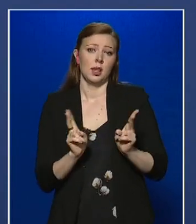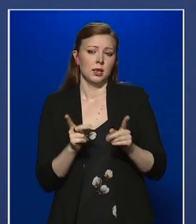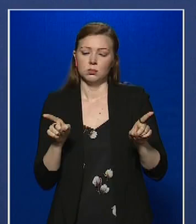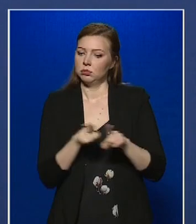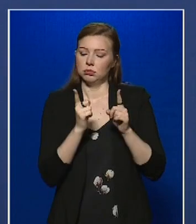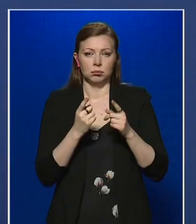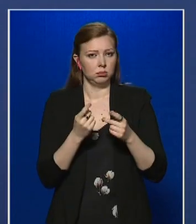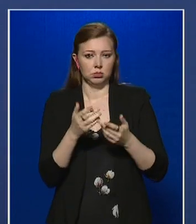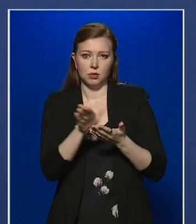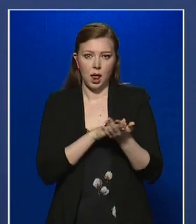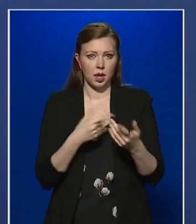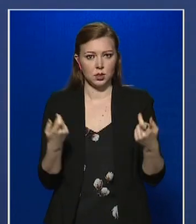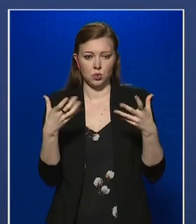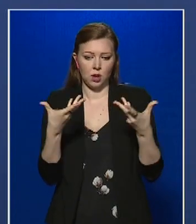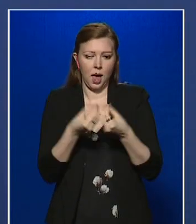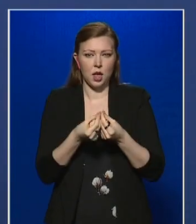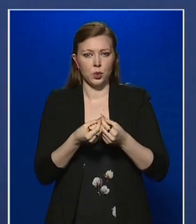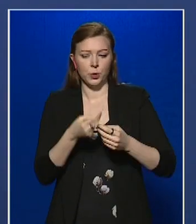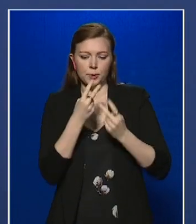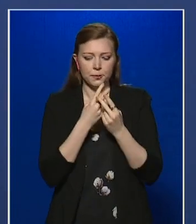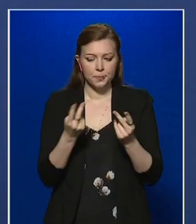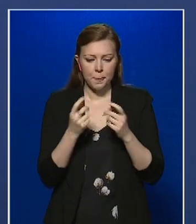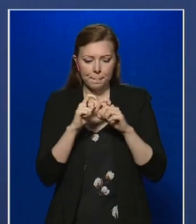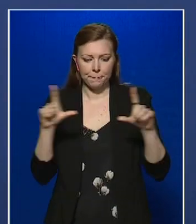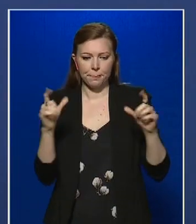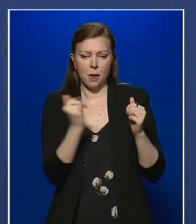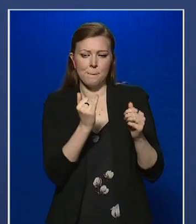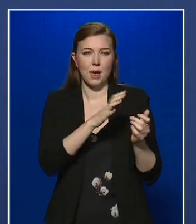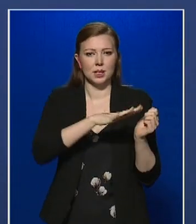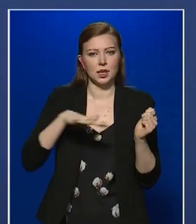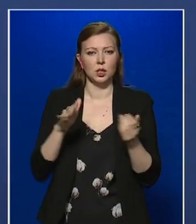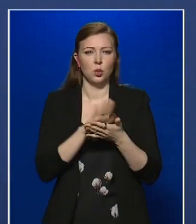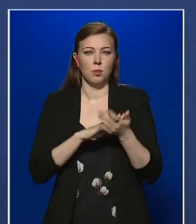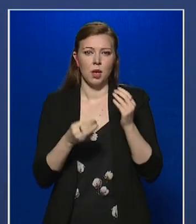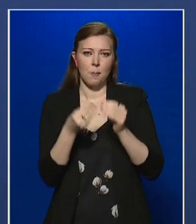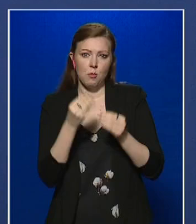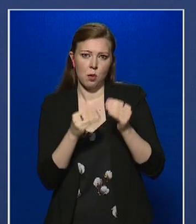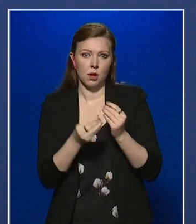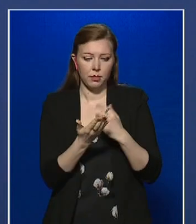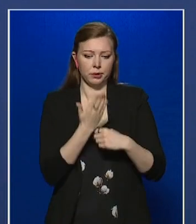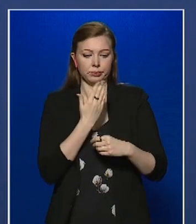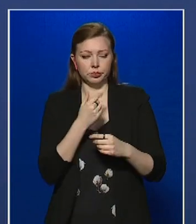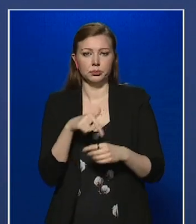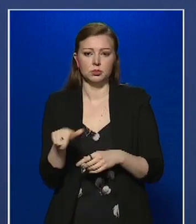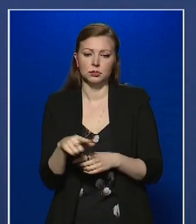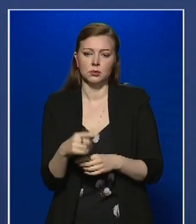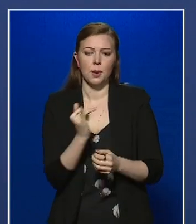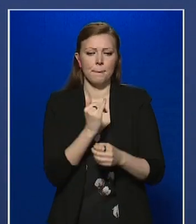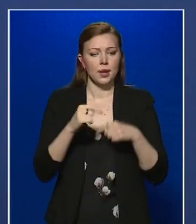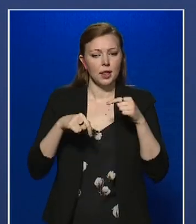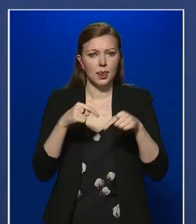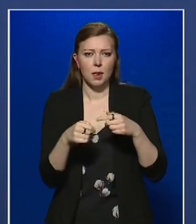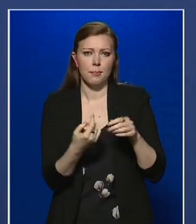azonnal elkezdtük közösen feltérképezni, hogy melyik szektor milyen problémákkal szembesül, és melyek azok a